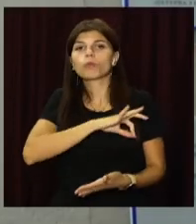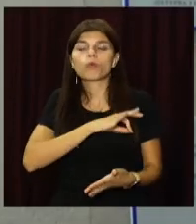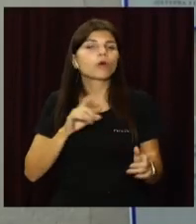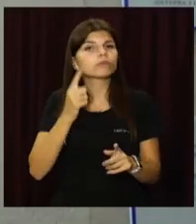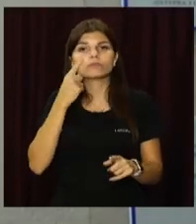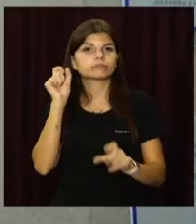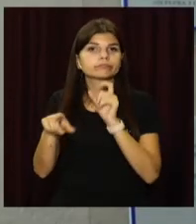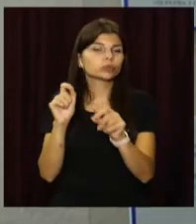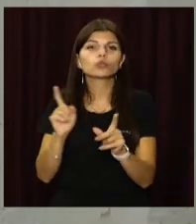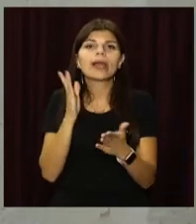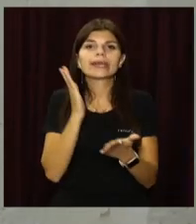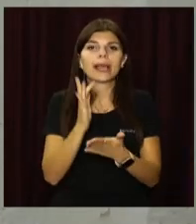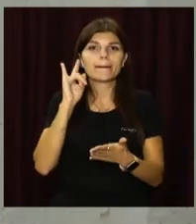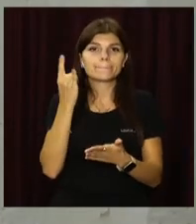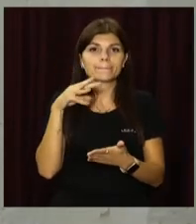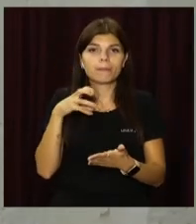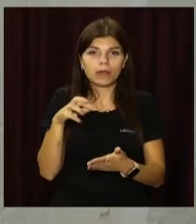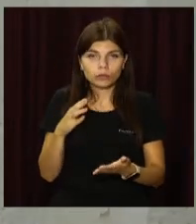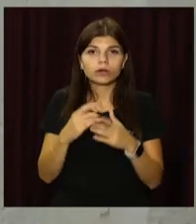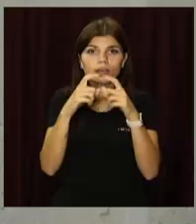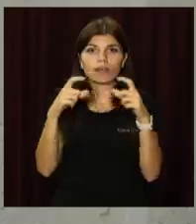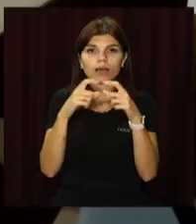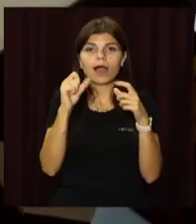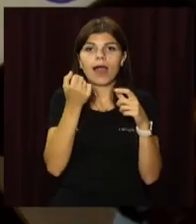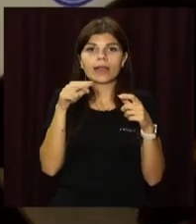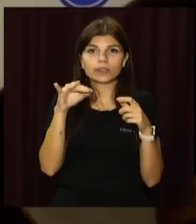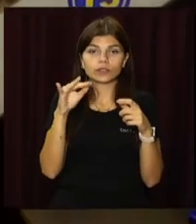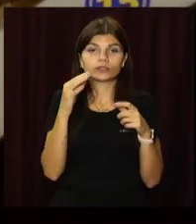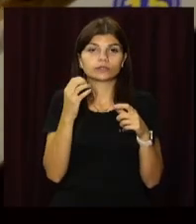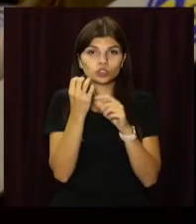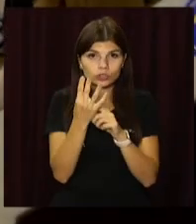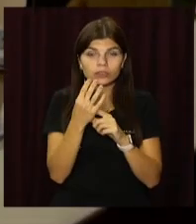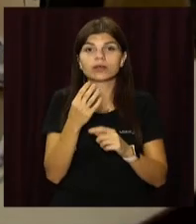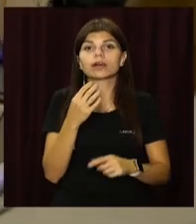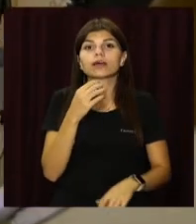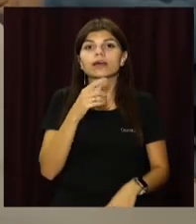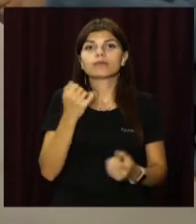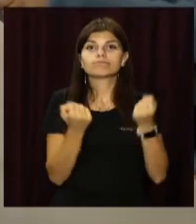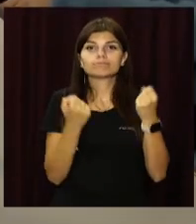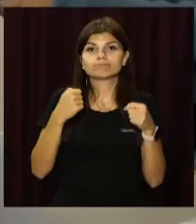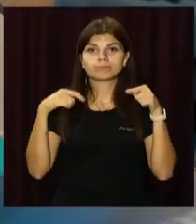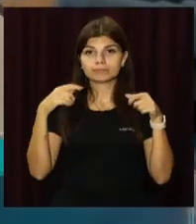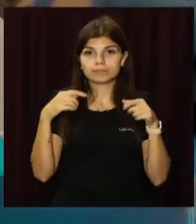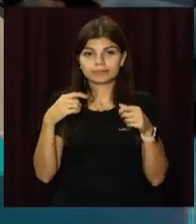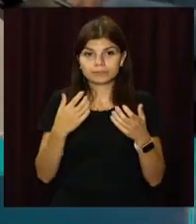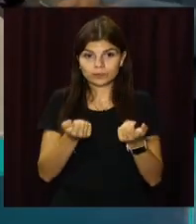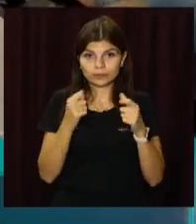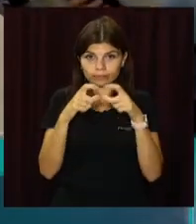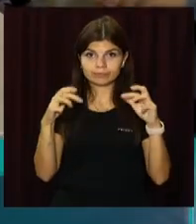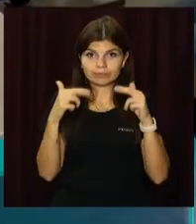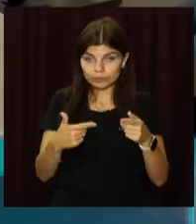комплексною послугою «Є малятко» та «АйДі-14», отримують біометричні паспорти і посвідчення водія. Да, все в порядку,